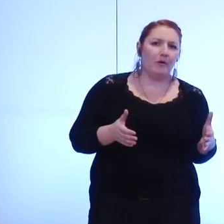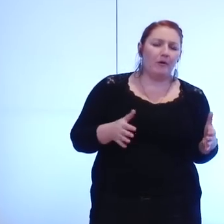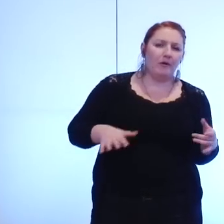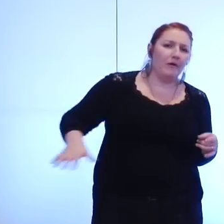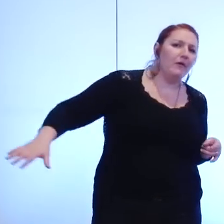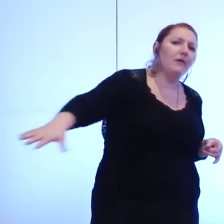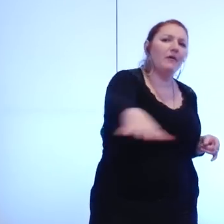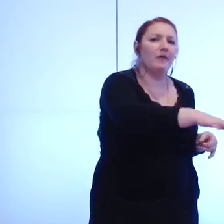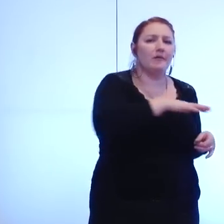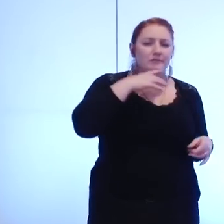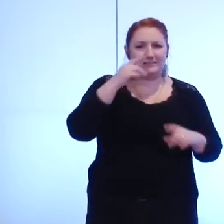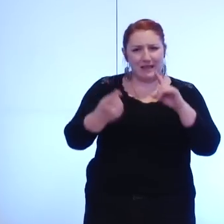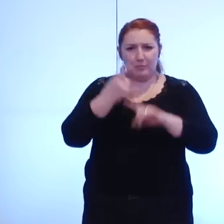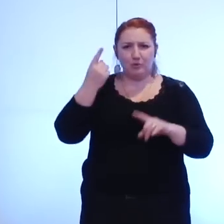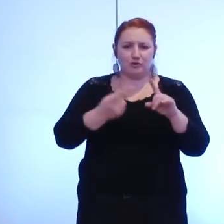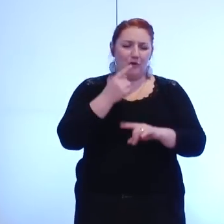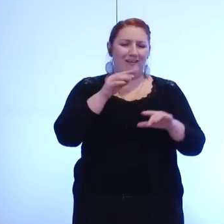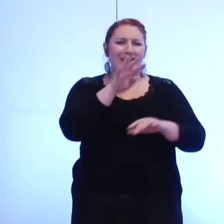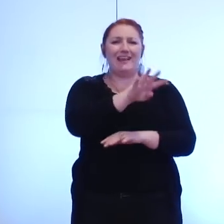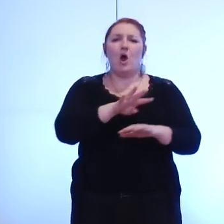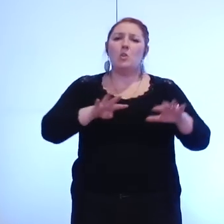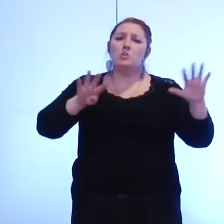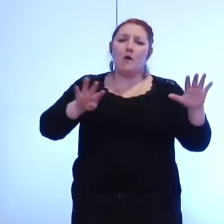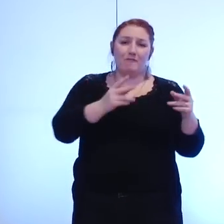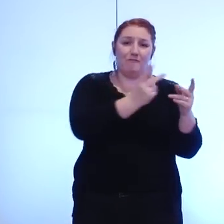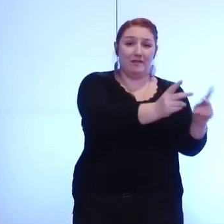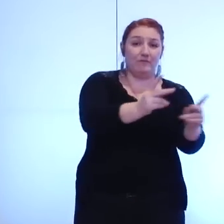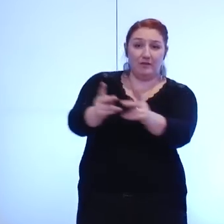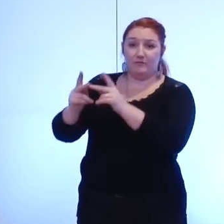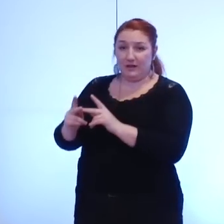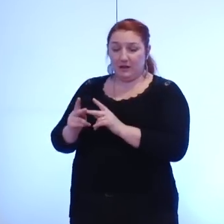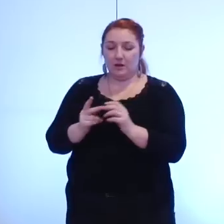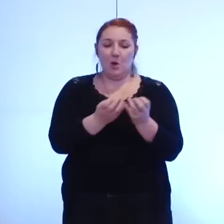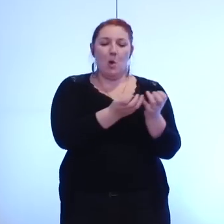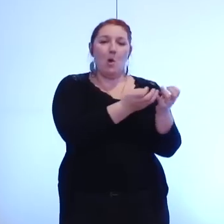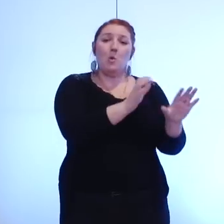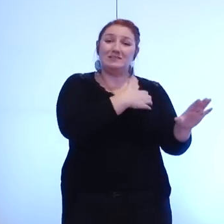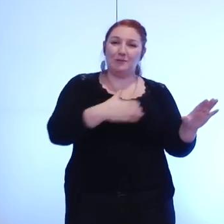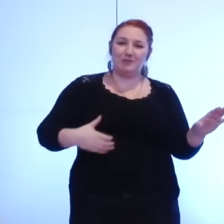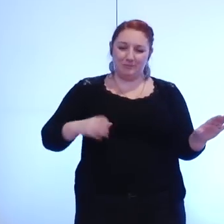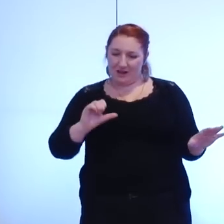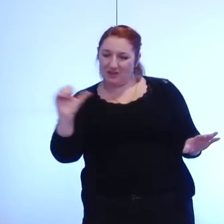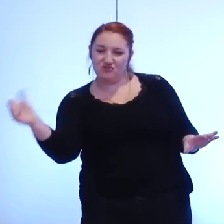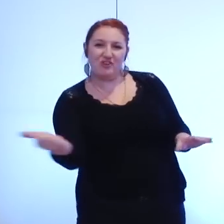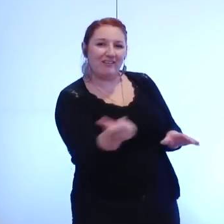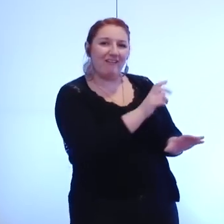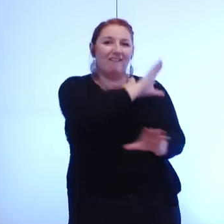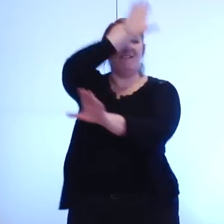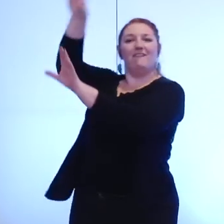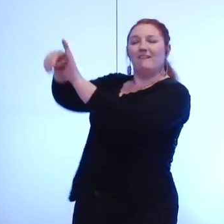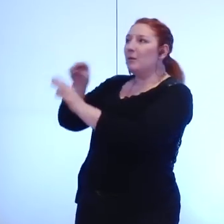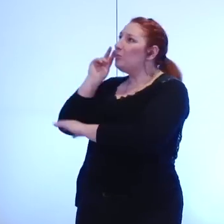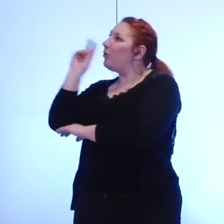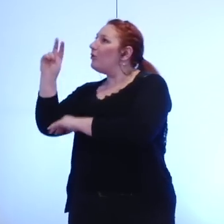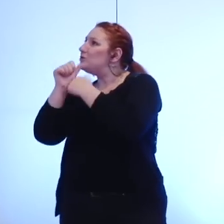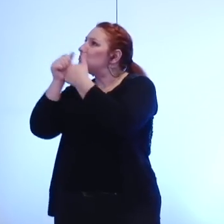conseils municipaux des 49 communes puisse suivre comprendre participer à la création de